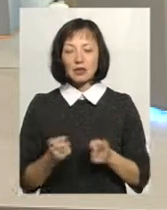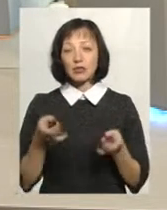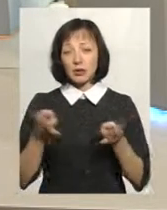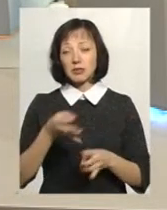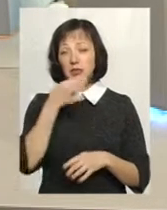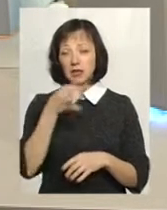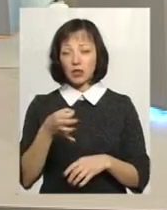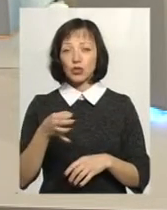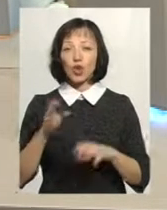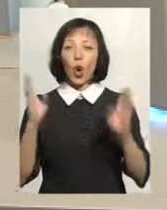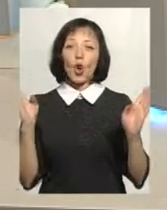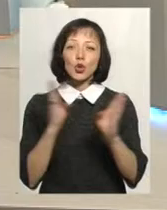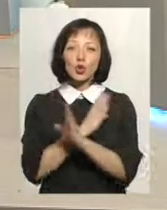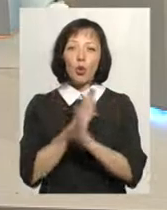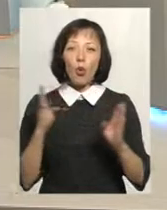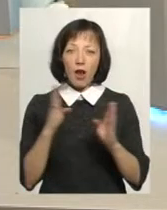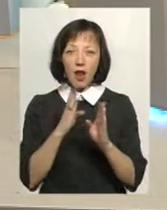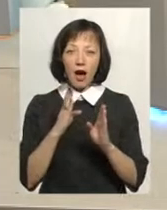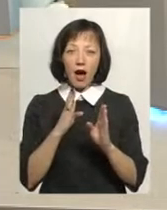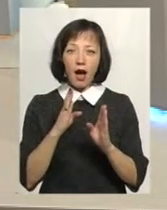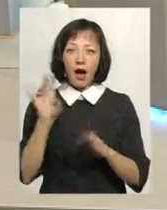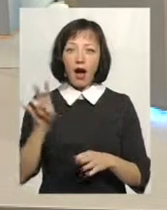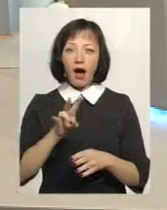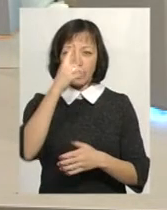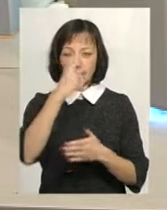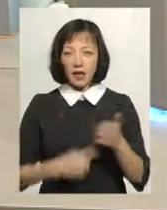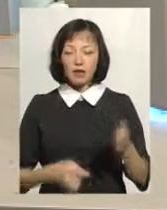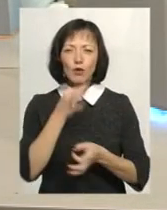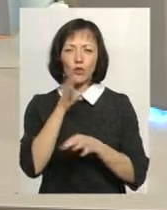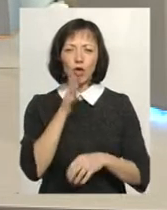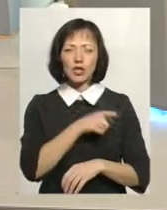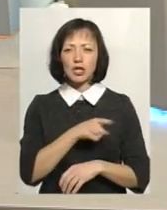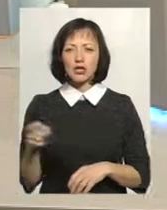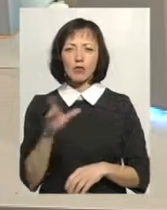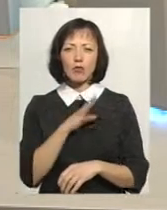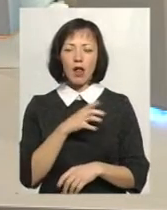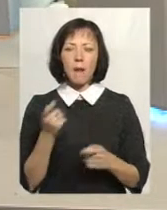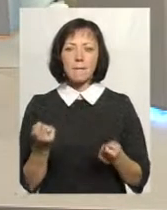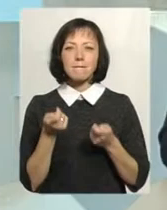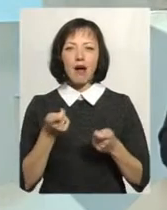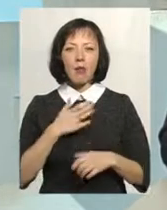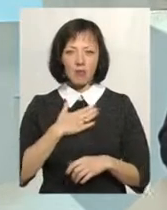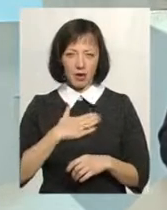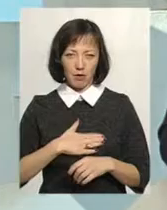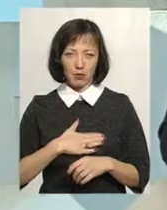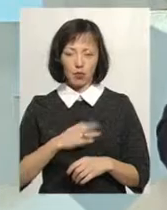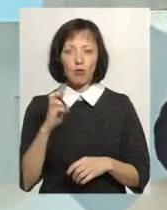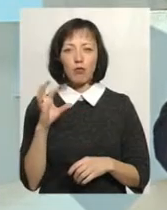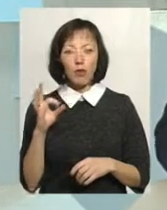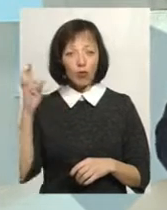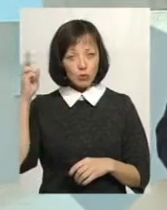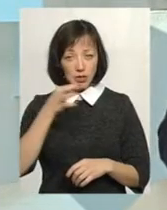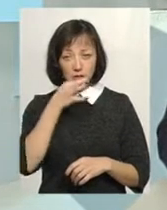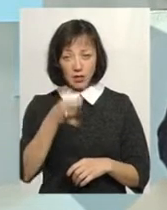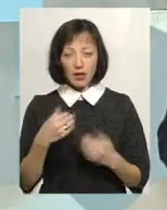доля християнства в будь-які часи, вона дійсно була мало такою приємною, бо Господь